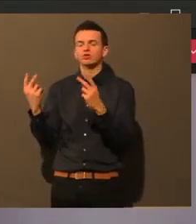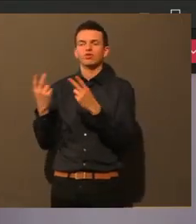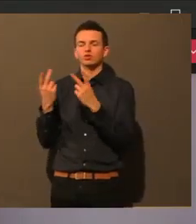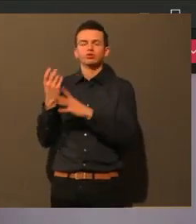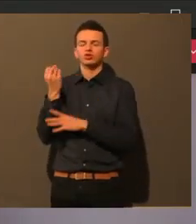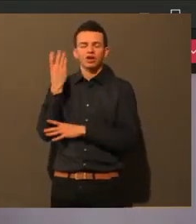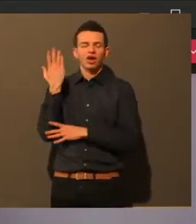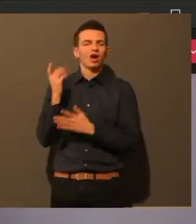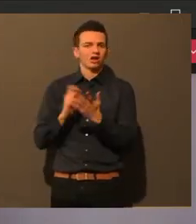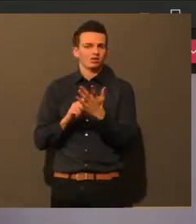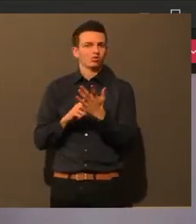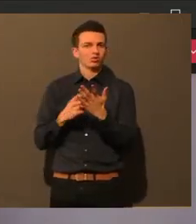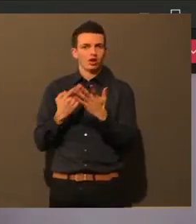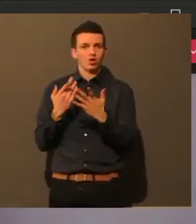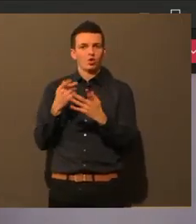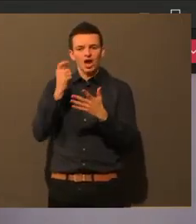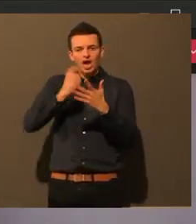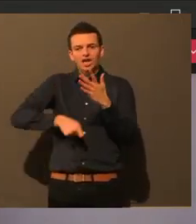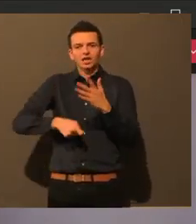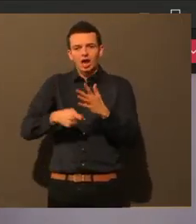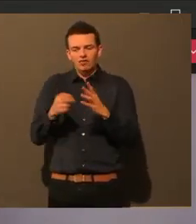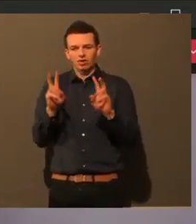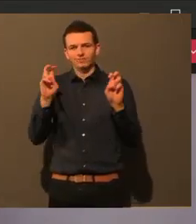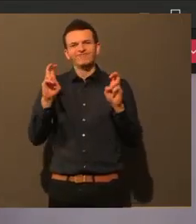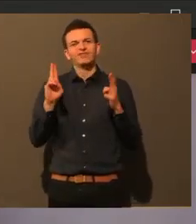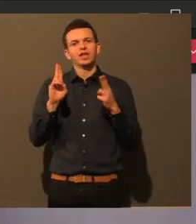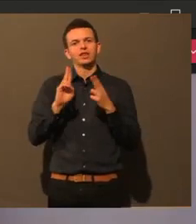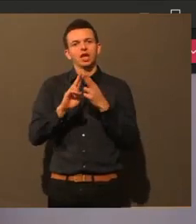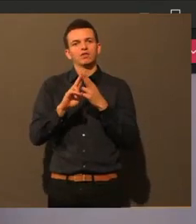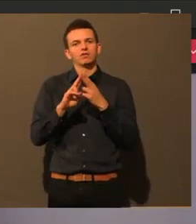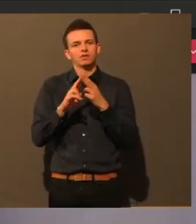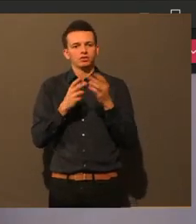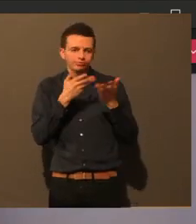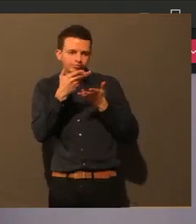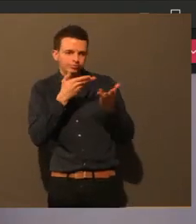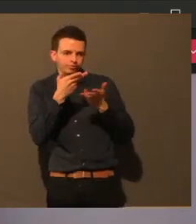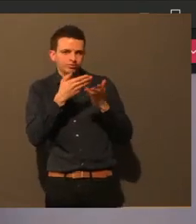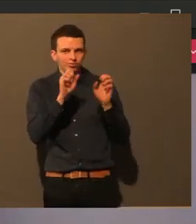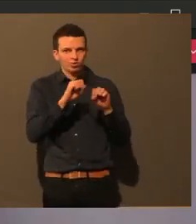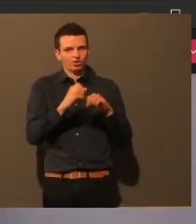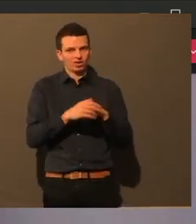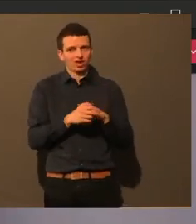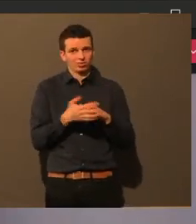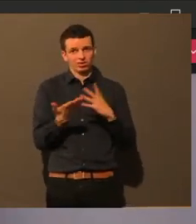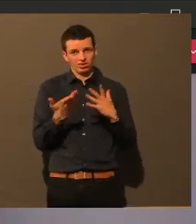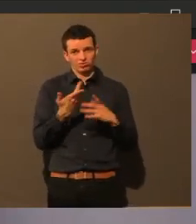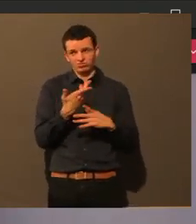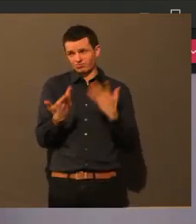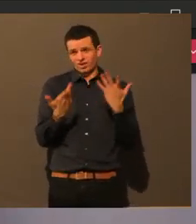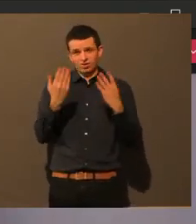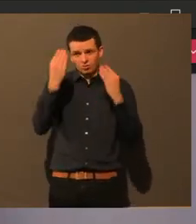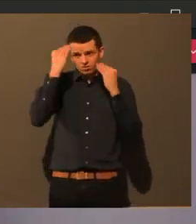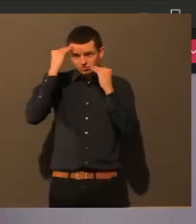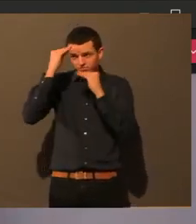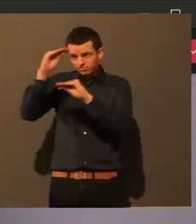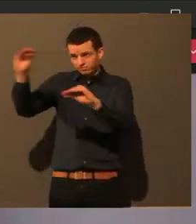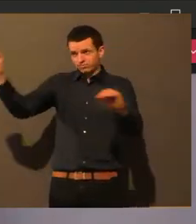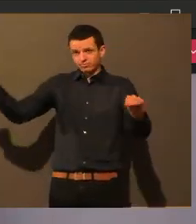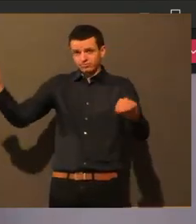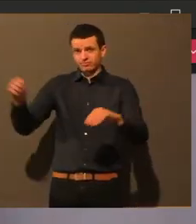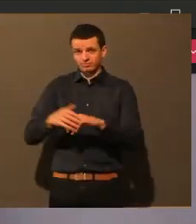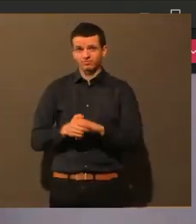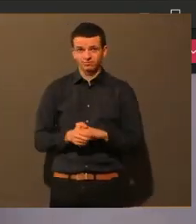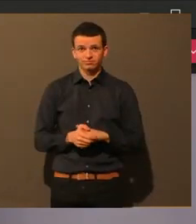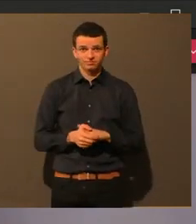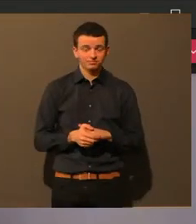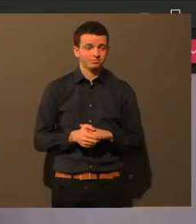alles, aber vielleicht kann man da nochmal ein bisschen was machen. Genau. Jetzt fange ich vielleicht mal ganz kurz hinten